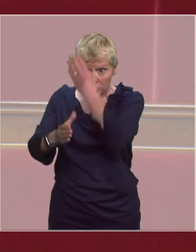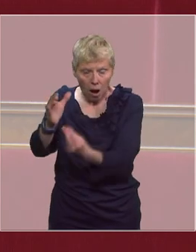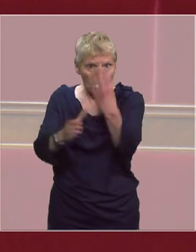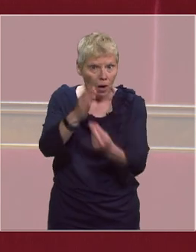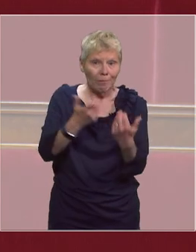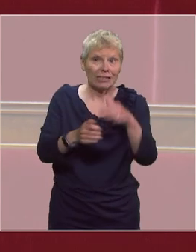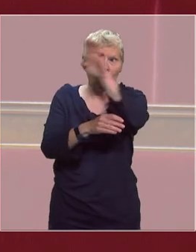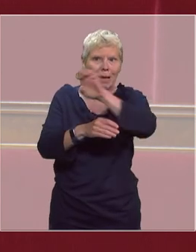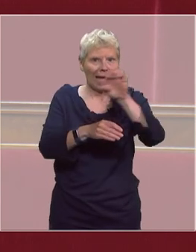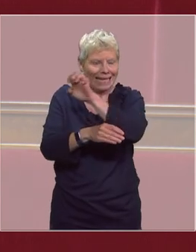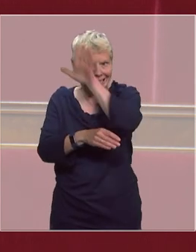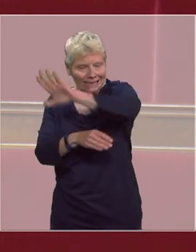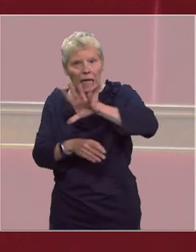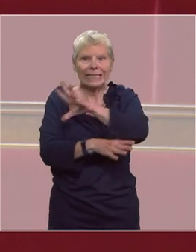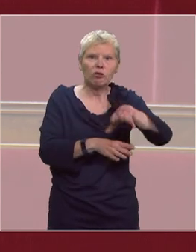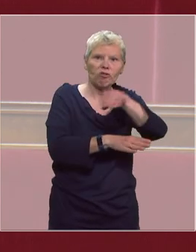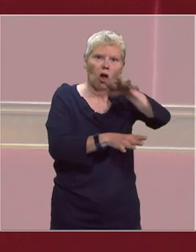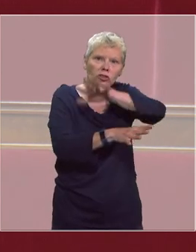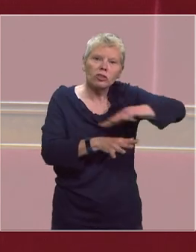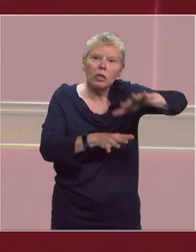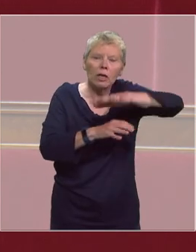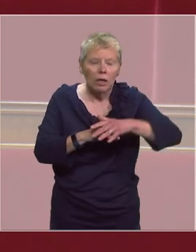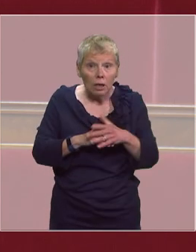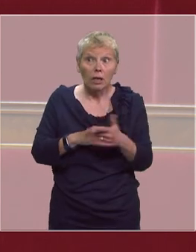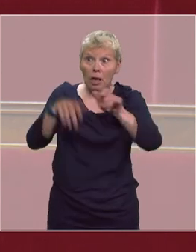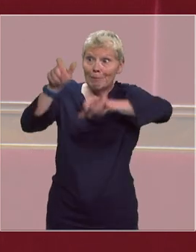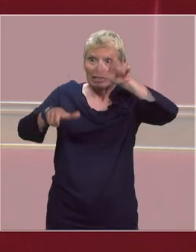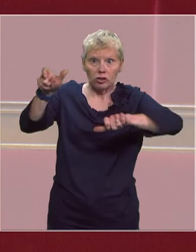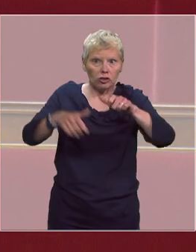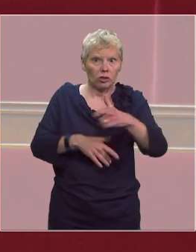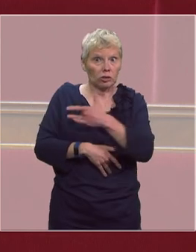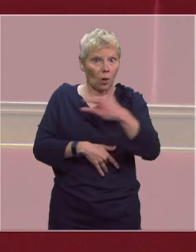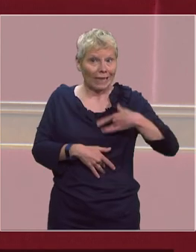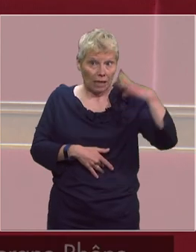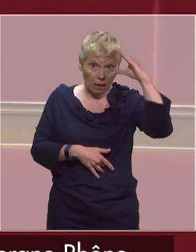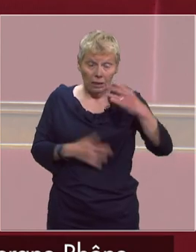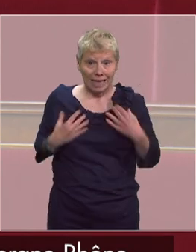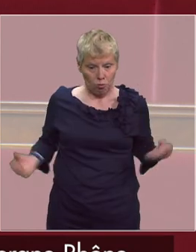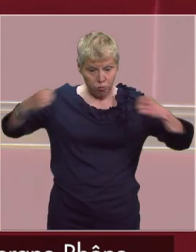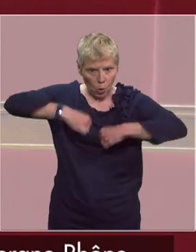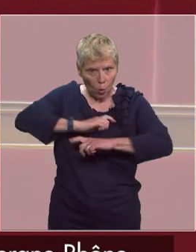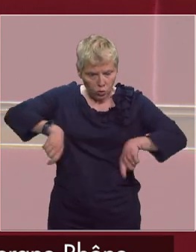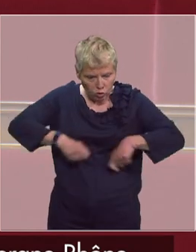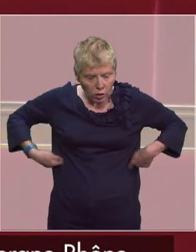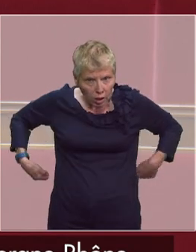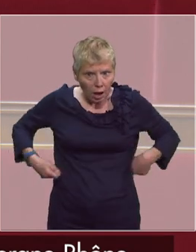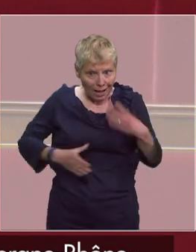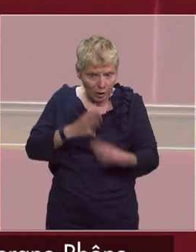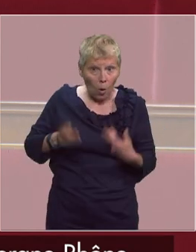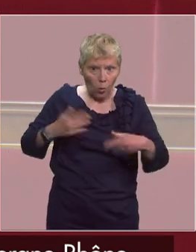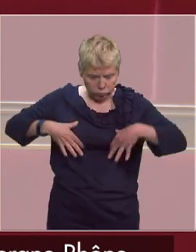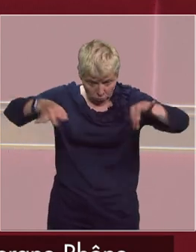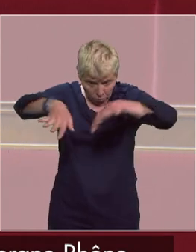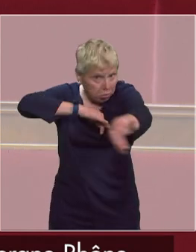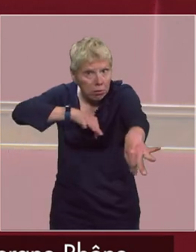régions Grand Est et Ile-de-France. Les récits des personnels soignants sont glaçants, surblouses absentes ou se déchirant à cause de leur mauvaise qualité.